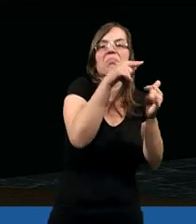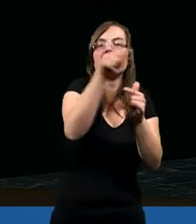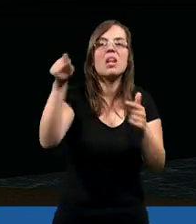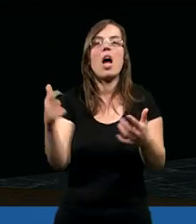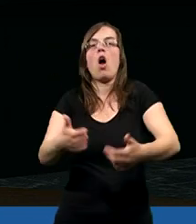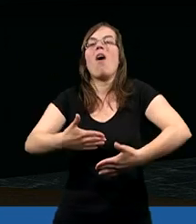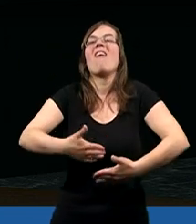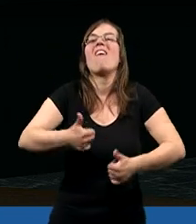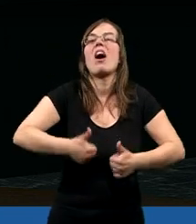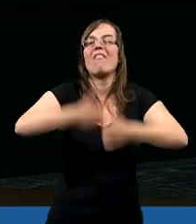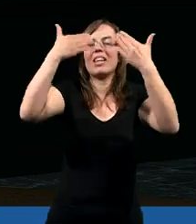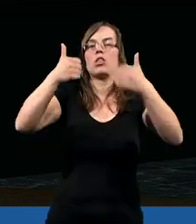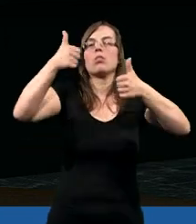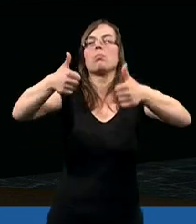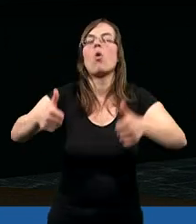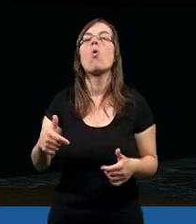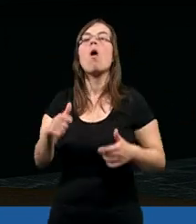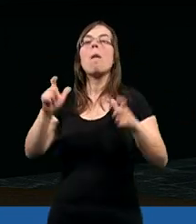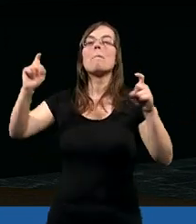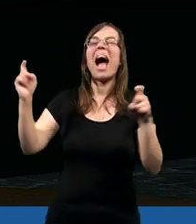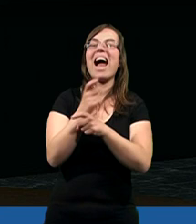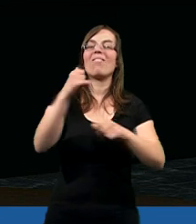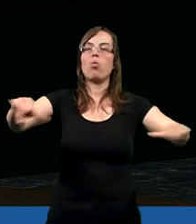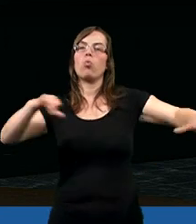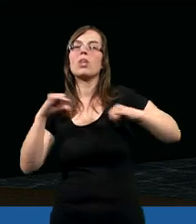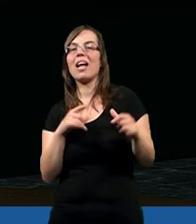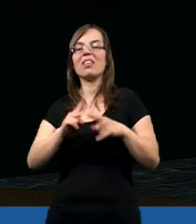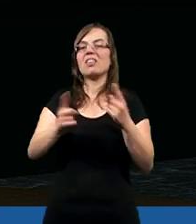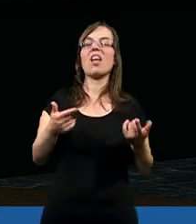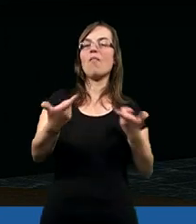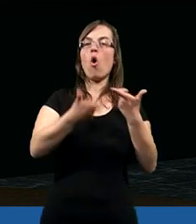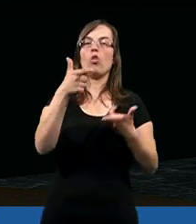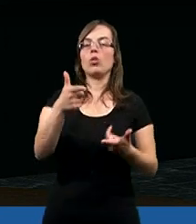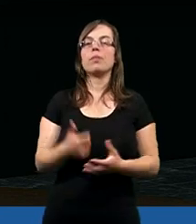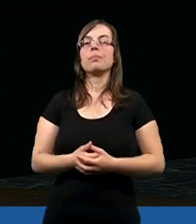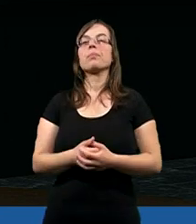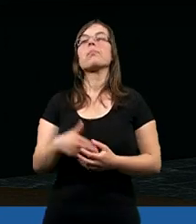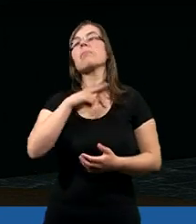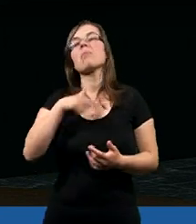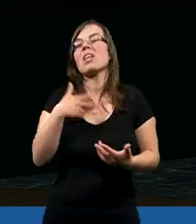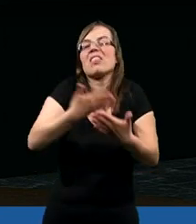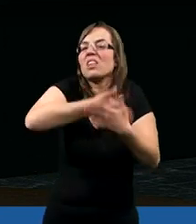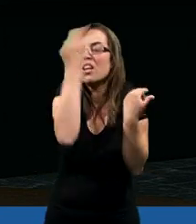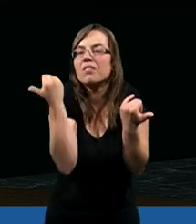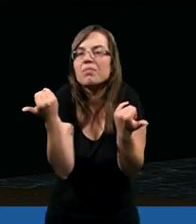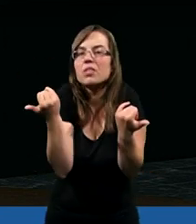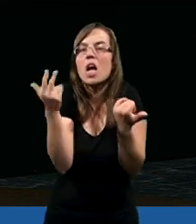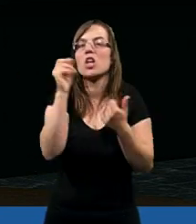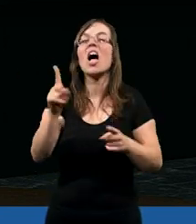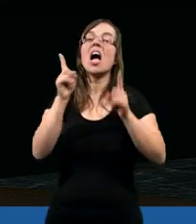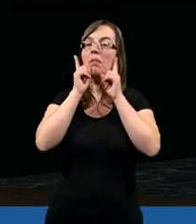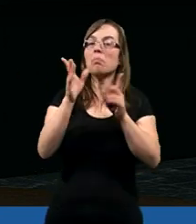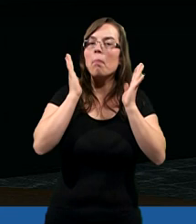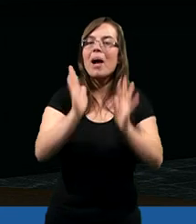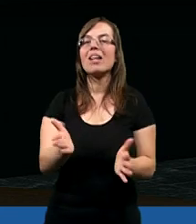wysoko postawionym urzędnikom państwowym, a my nie wiedzieliśmy oczywiście,